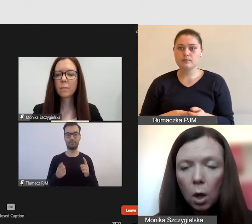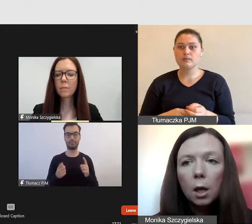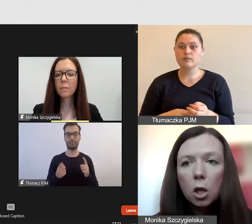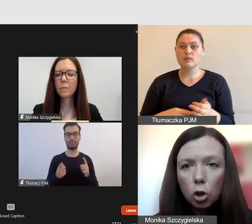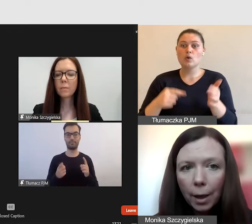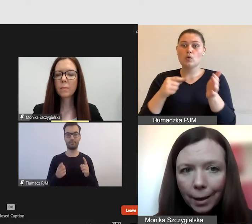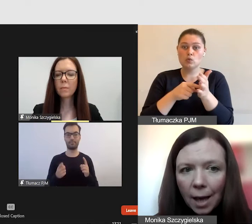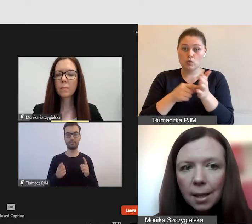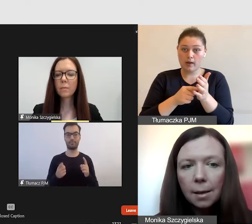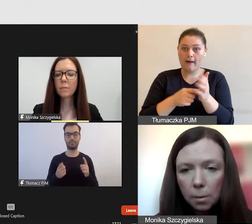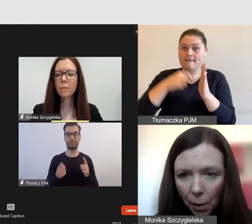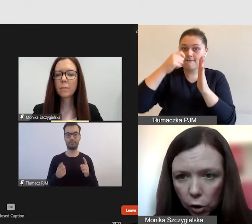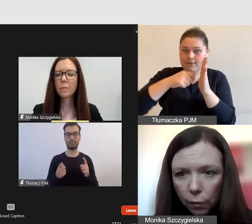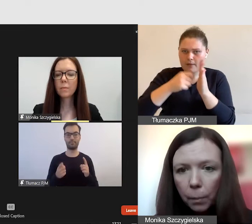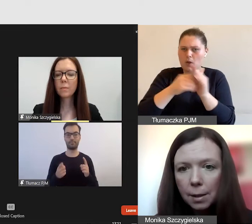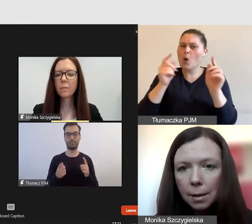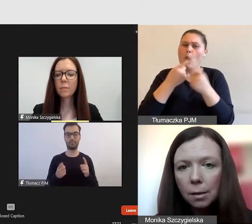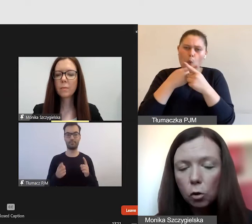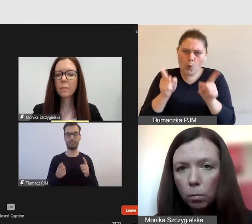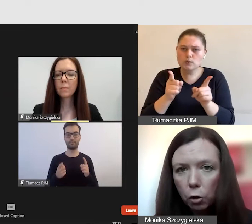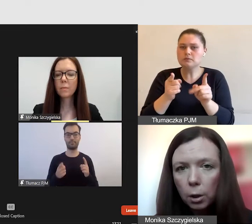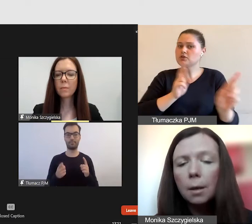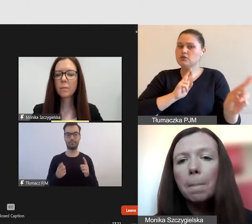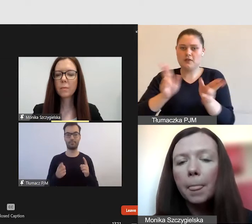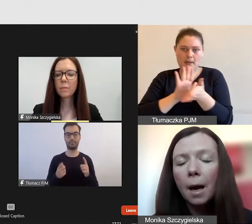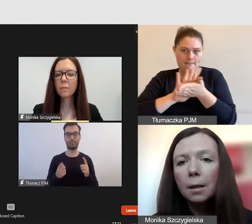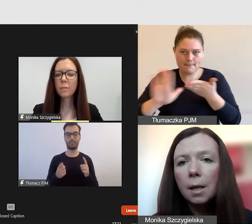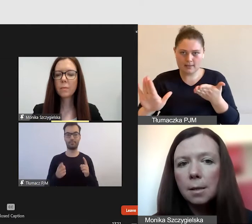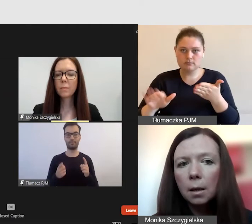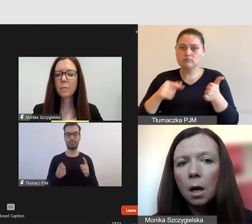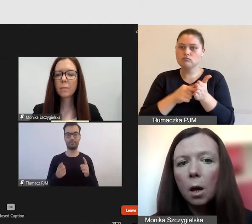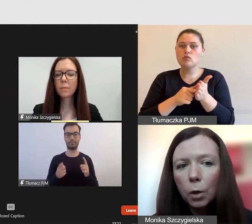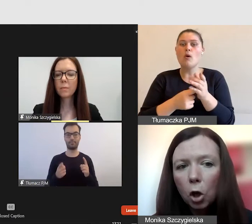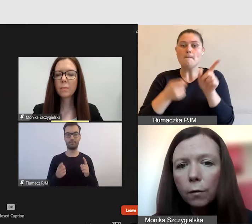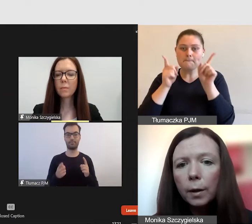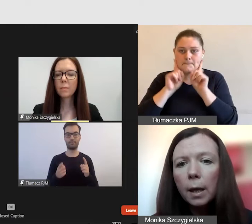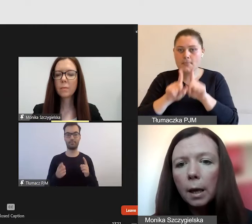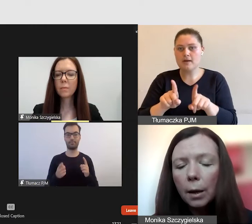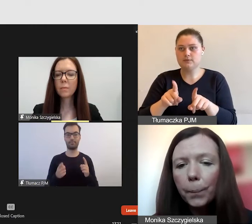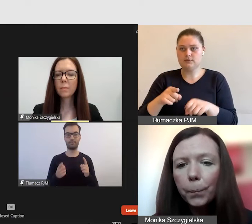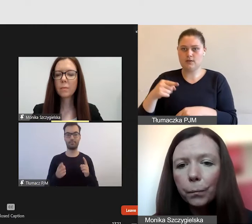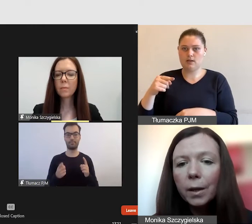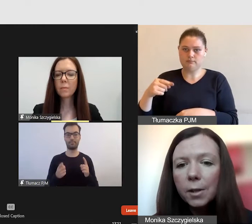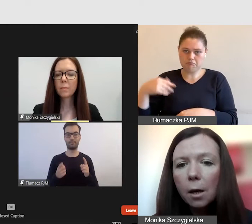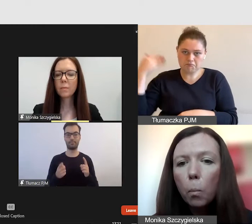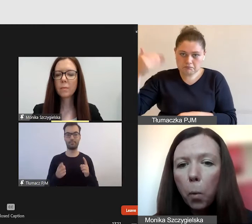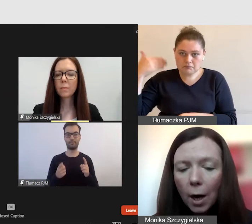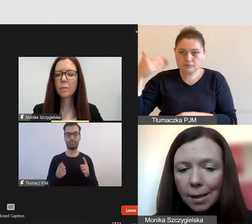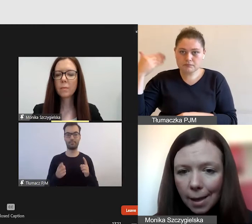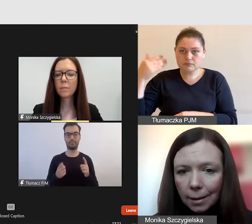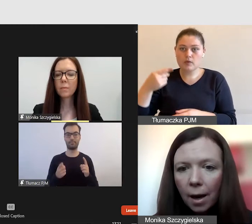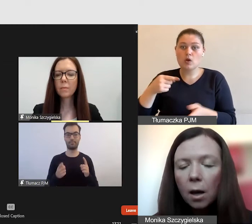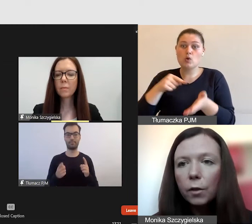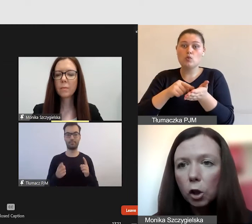dźwięku. Jest to nagranie z prawdziwej prezentacji tłumaczonej na język migowy w celu